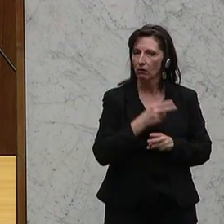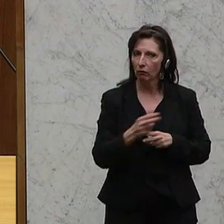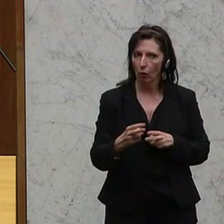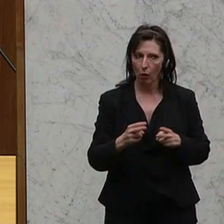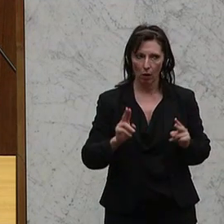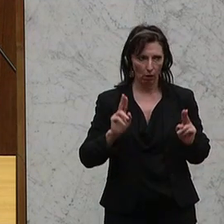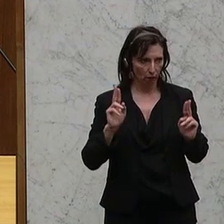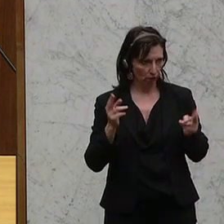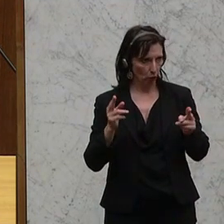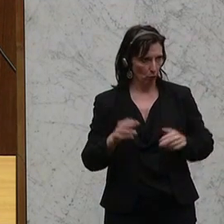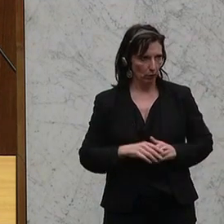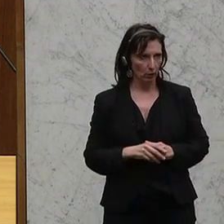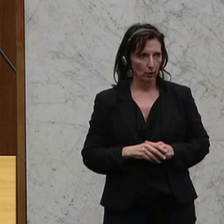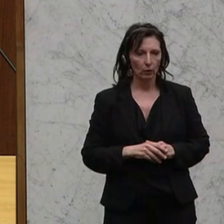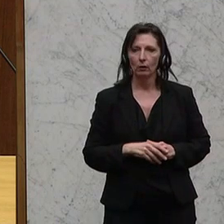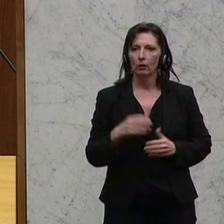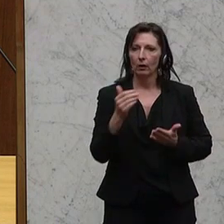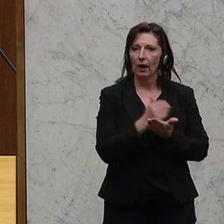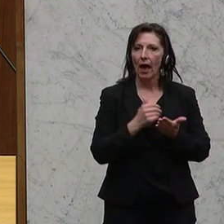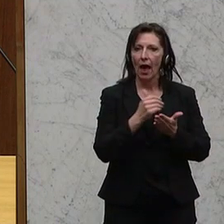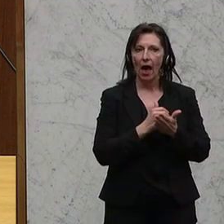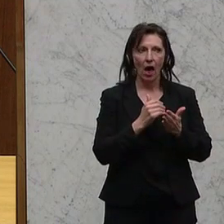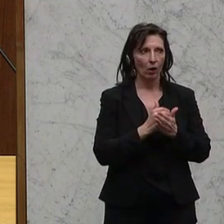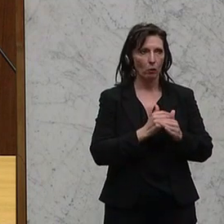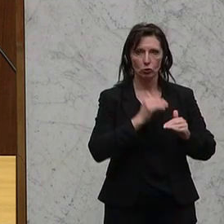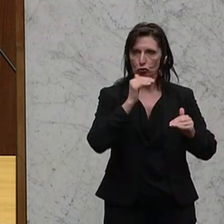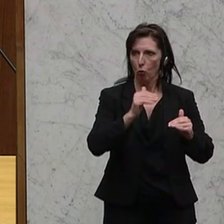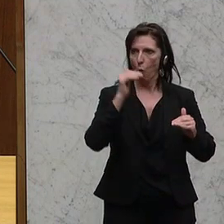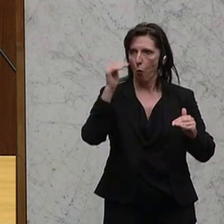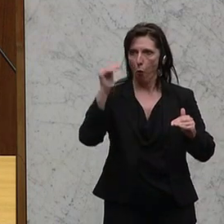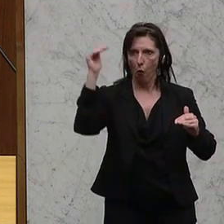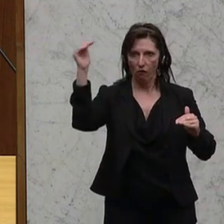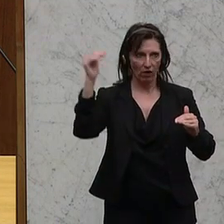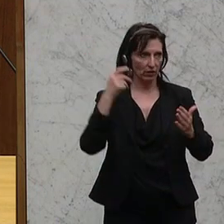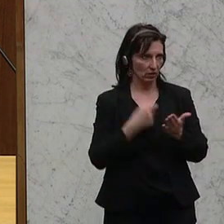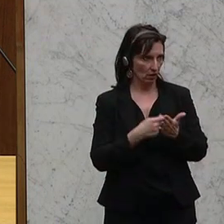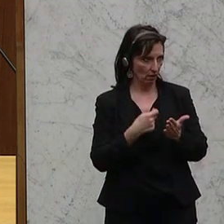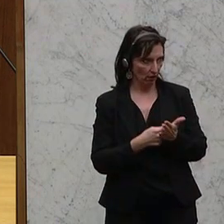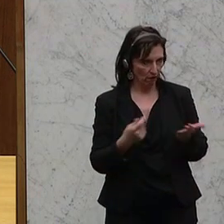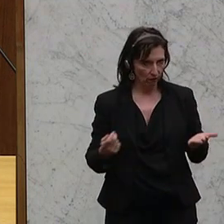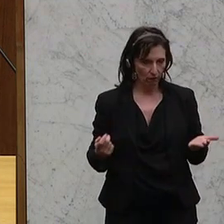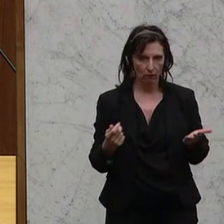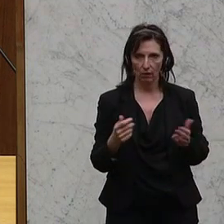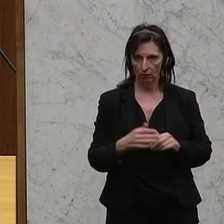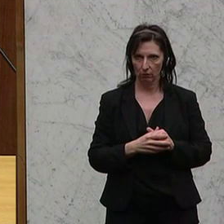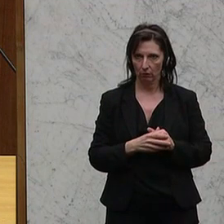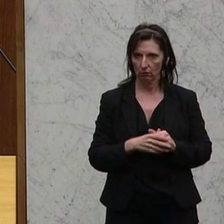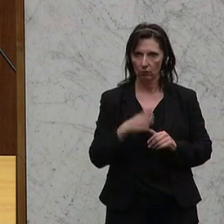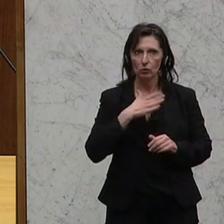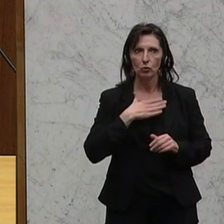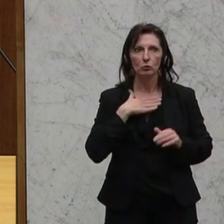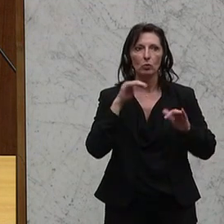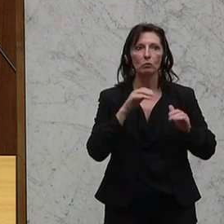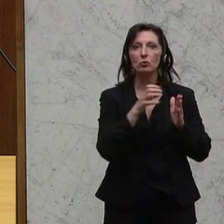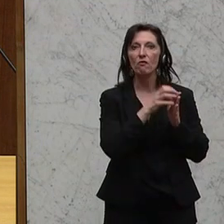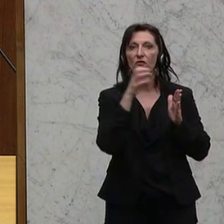die Stufengrenzen der Einkommen, die Tarife etc., das hier wohl so dann verlängert werden muss,